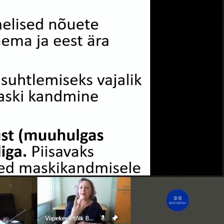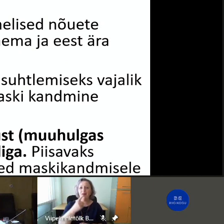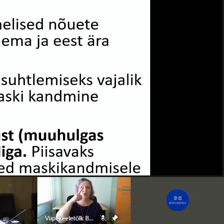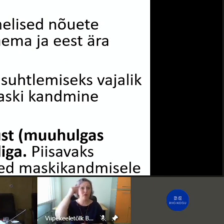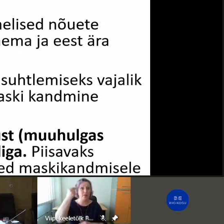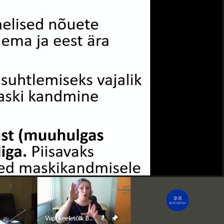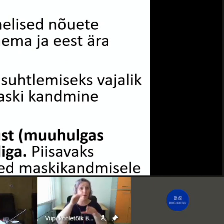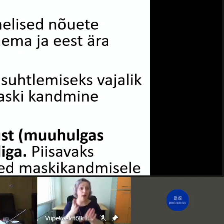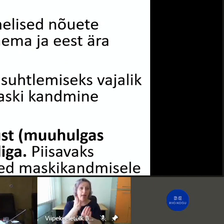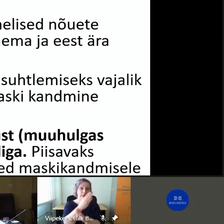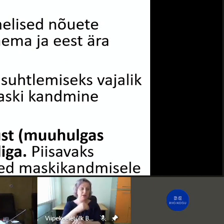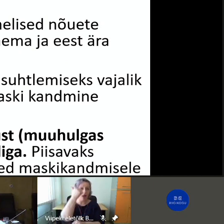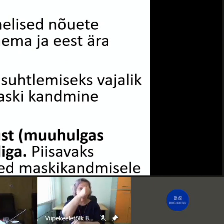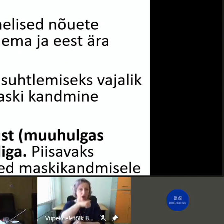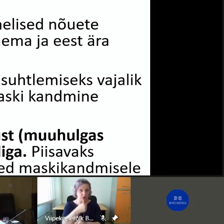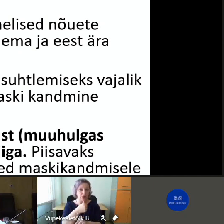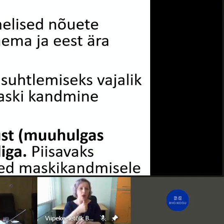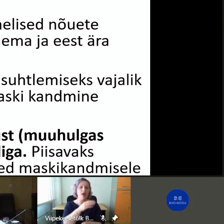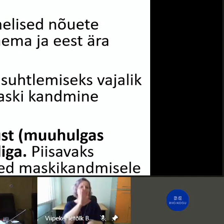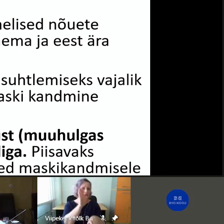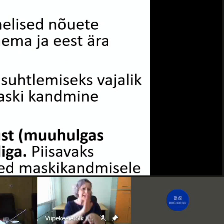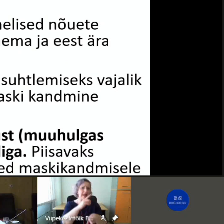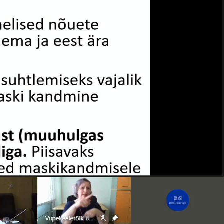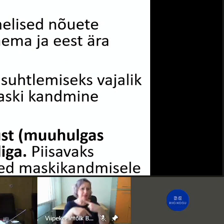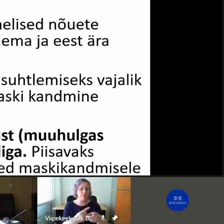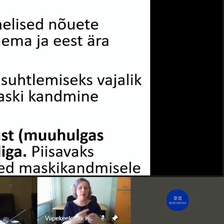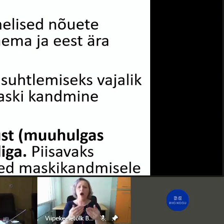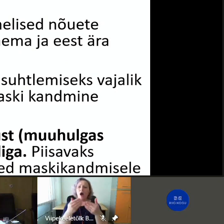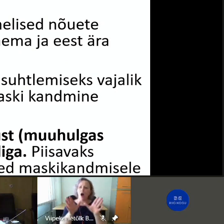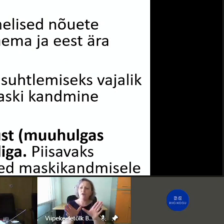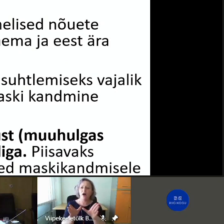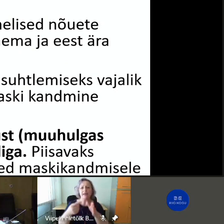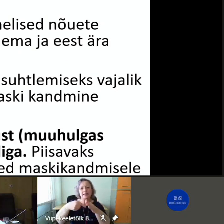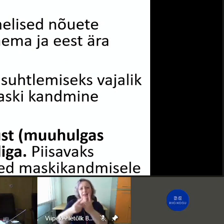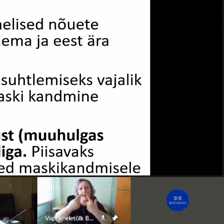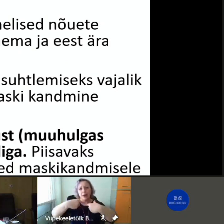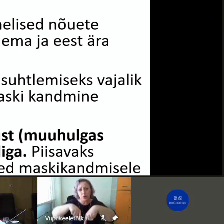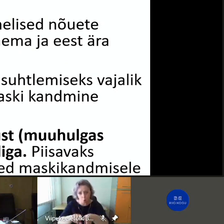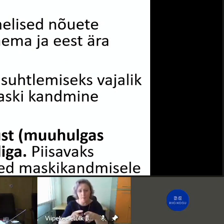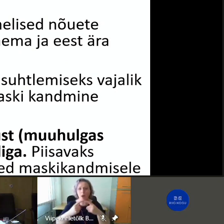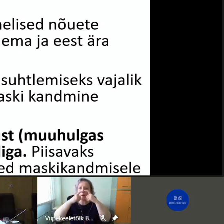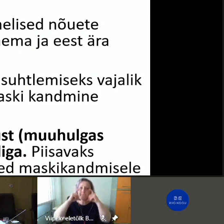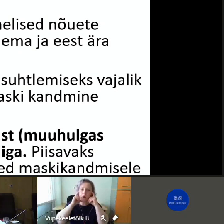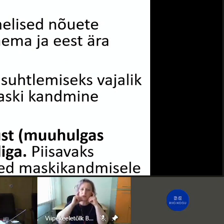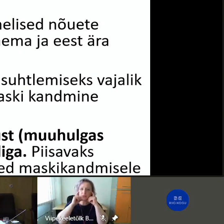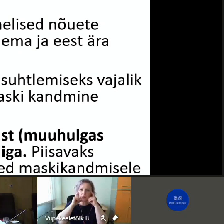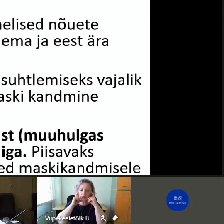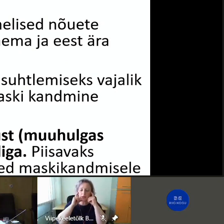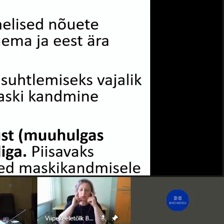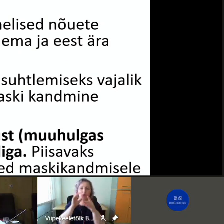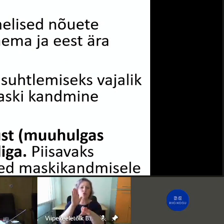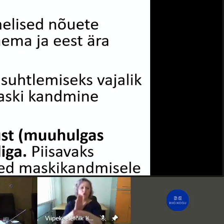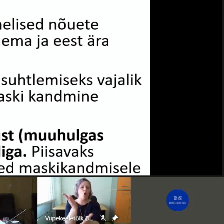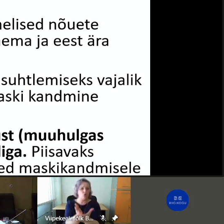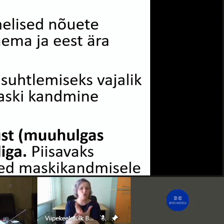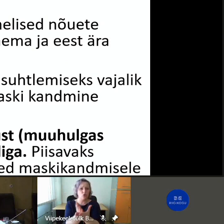eelmisel aastal kehtib avalikes siseruumides maskikandmise või nina- ja suukatmise kohustus.